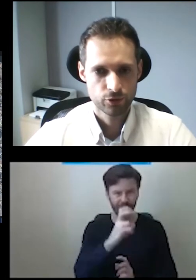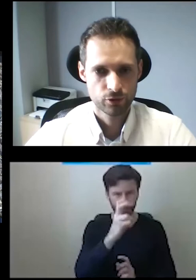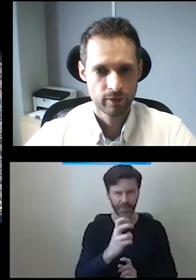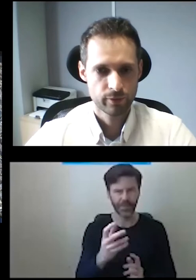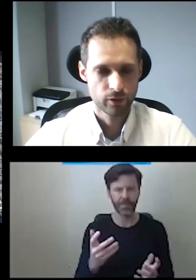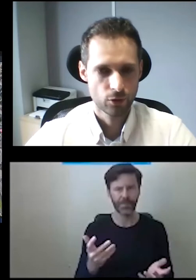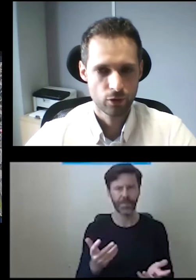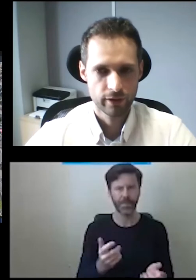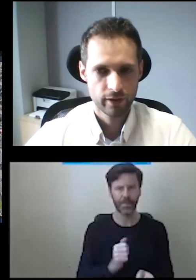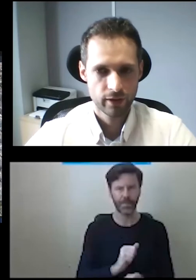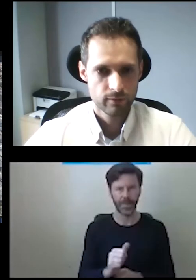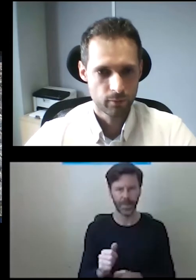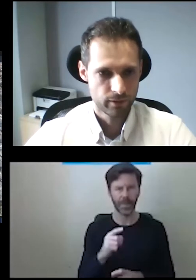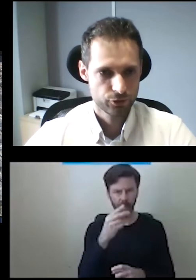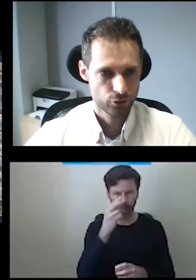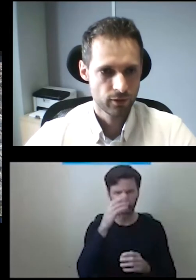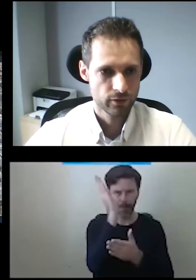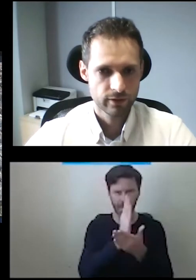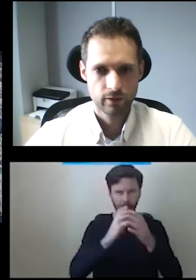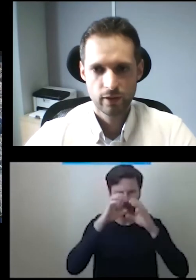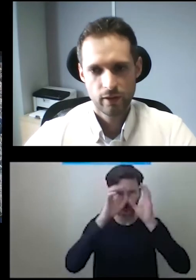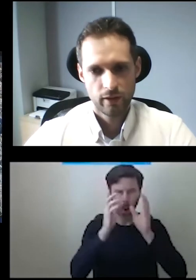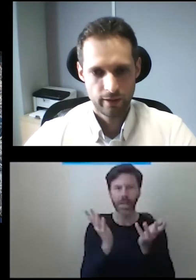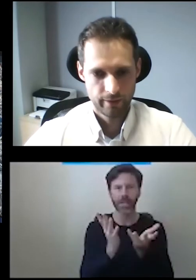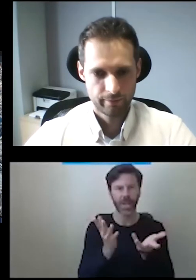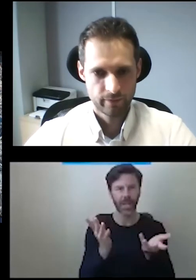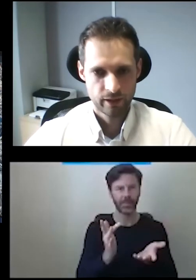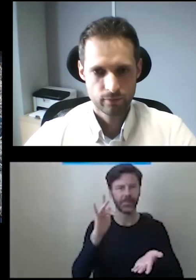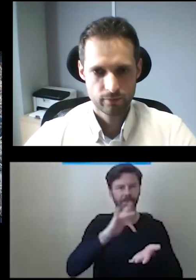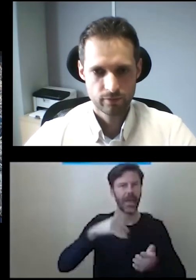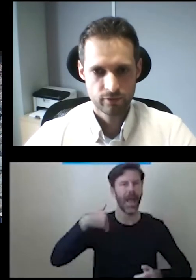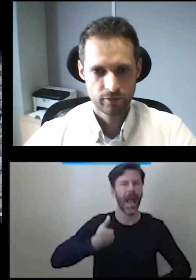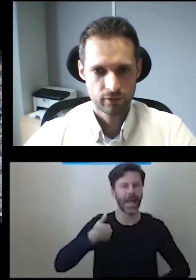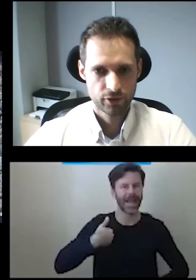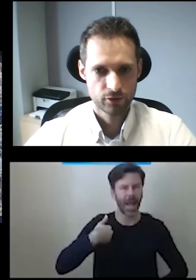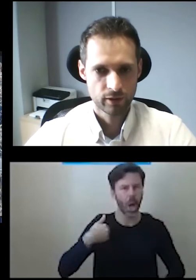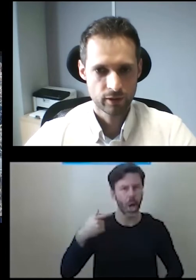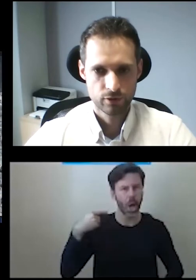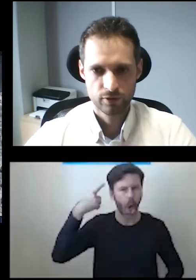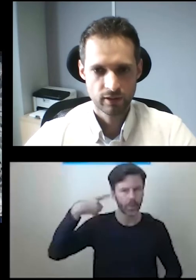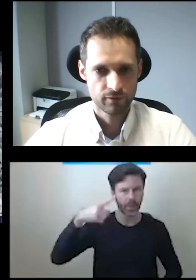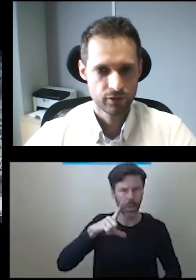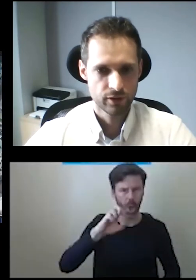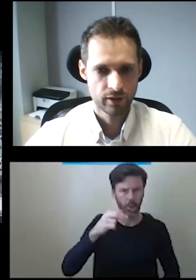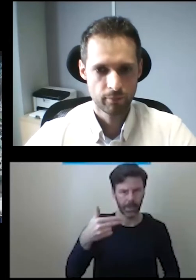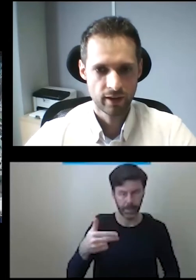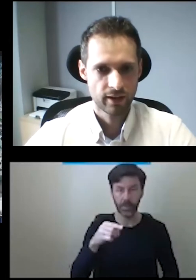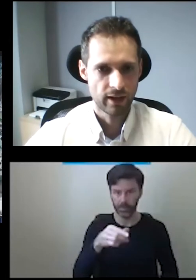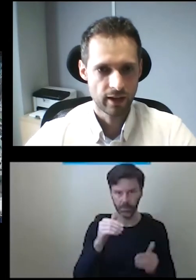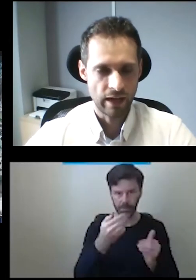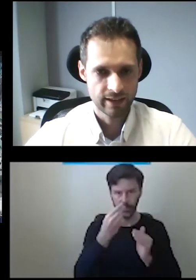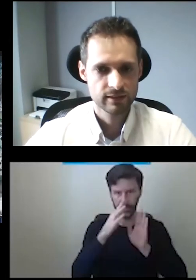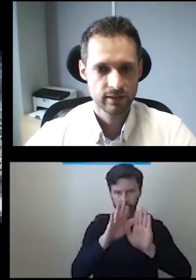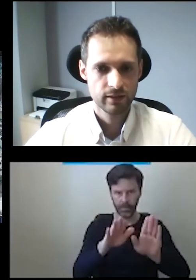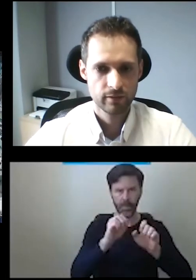się odnoszę do mapy Gogli, mamy środkowy Londyn. Jedną z wind właśnie tutaj możemy przedstawić bank